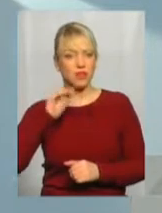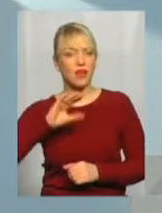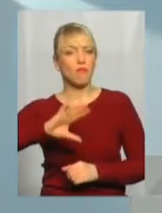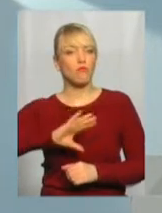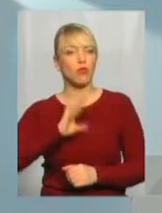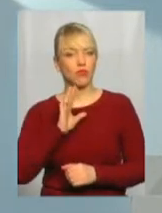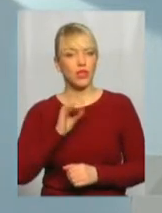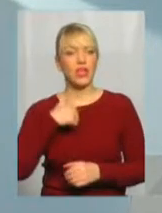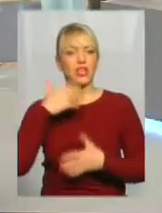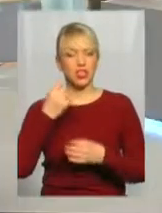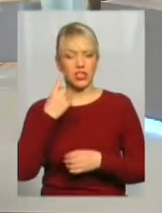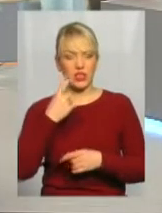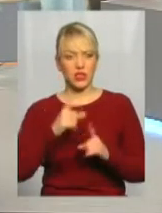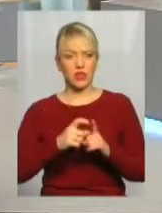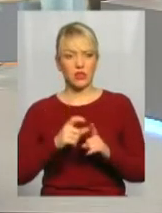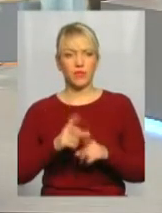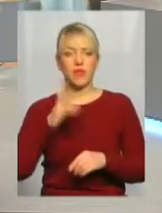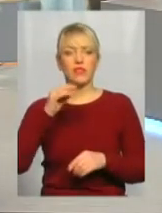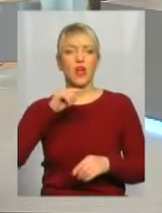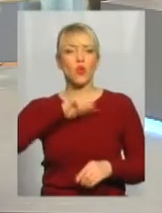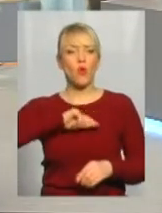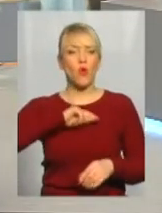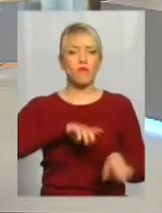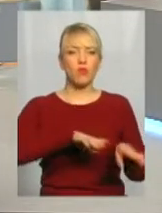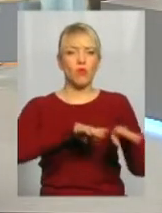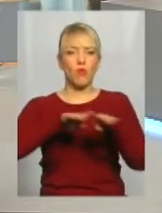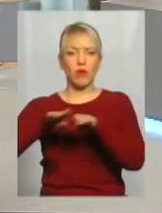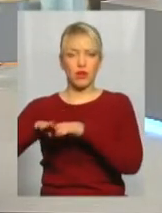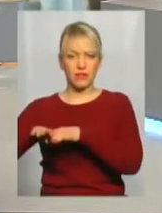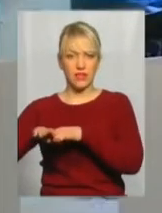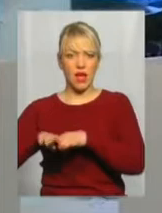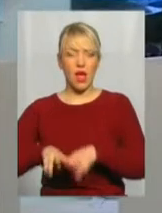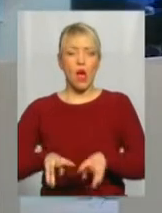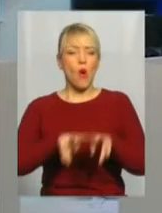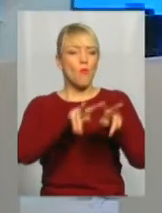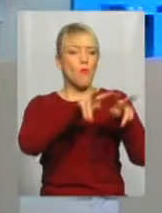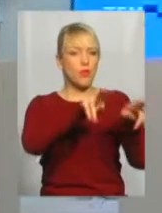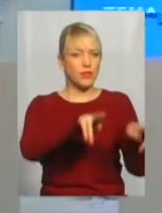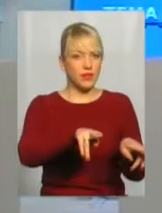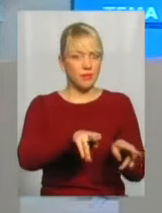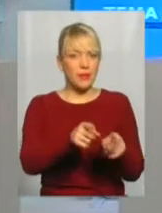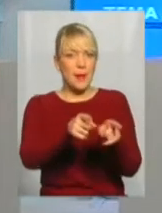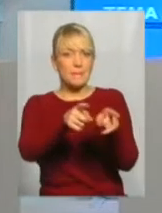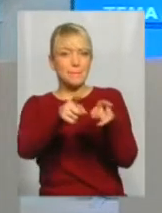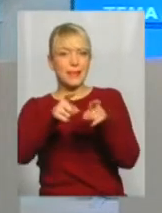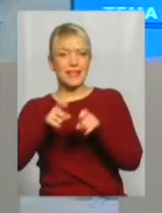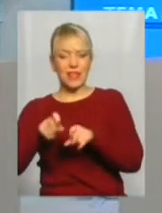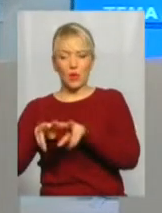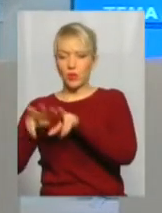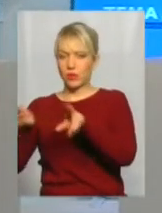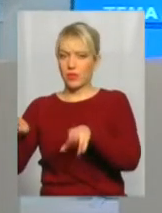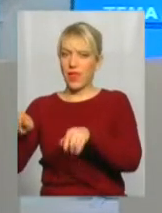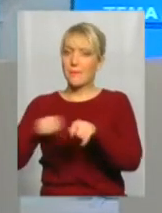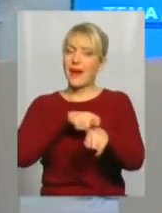згадаю одну примовку. На духовному рівні подібне притягує подібне. На матеріальному